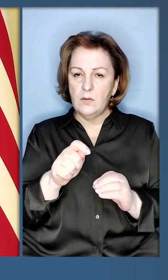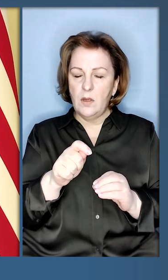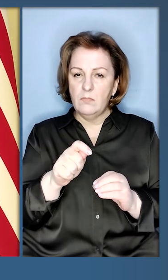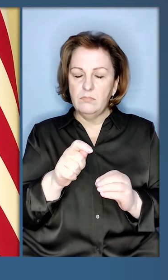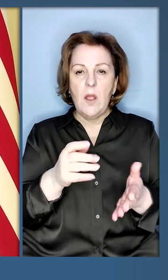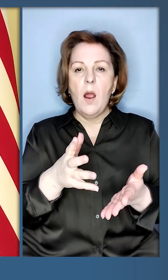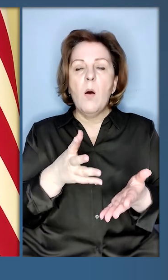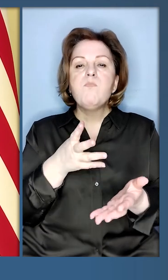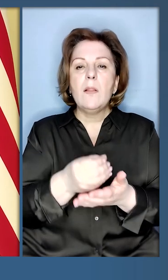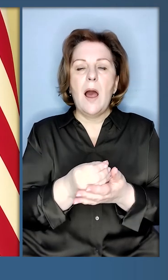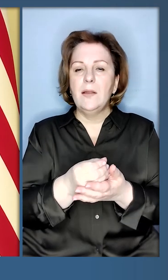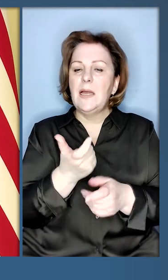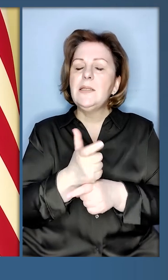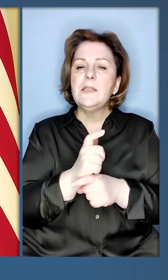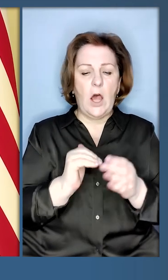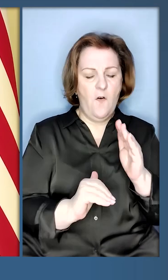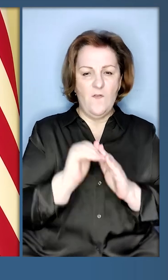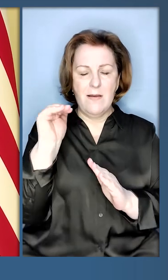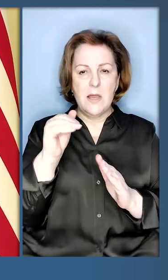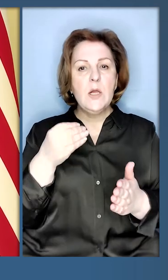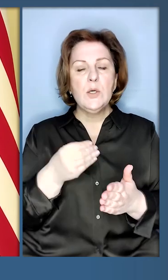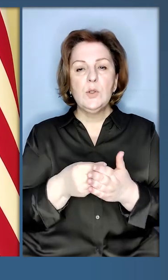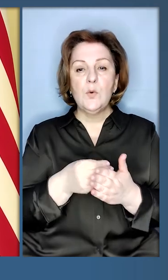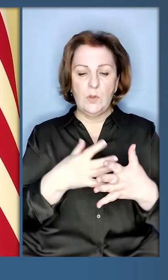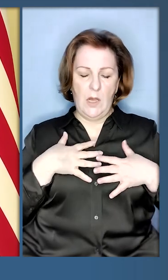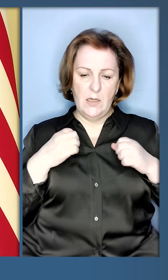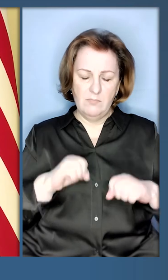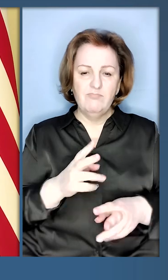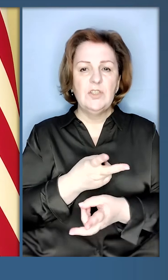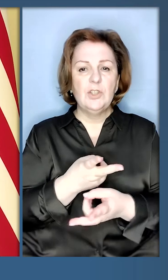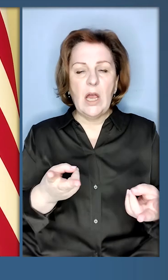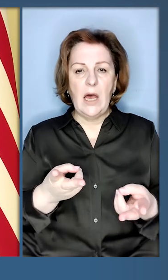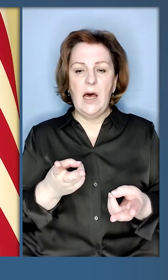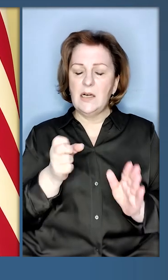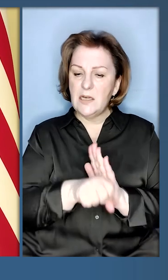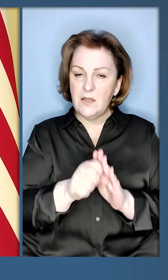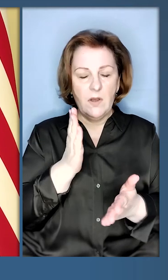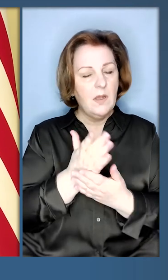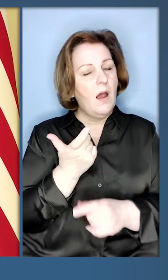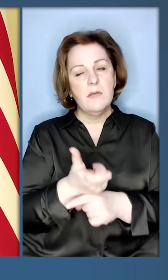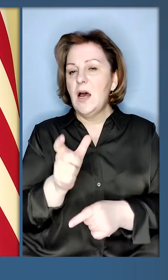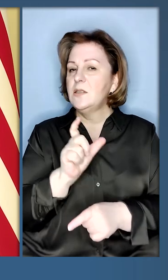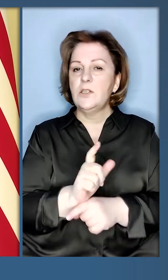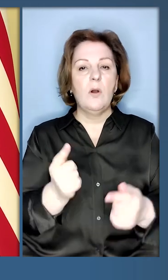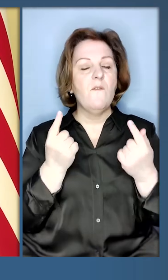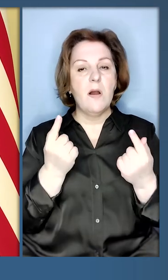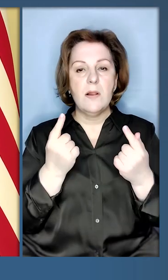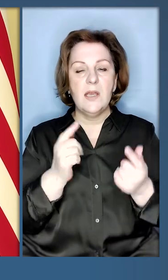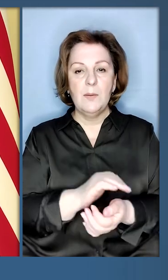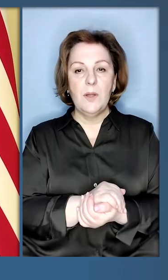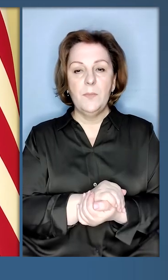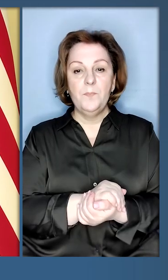велику ціну. Її жертви є надзвичайно великими.